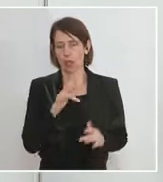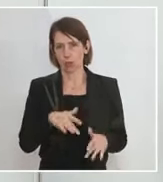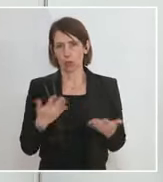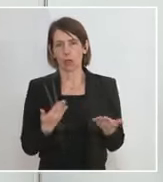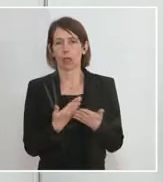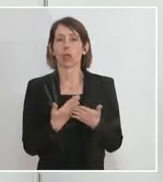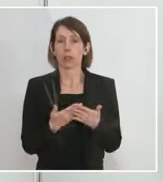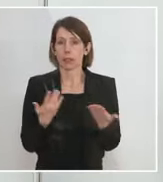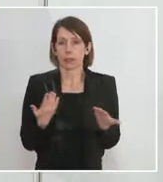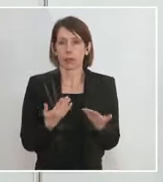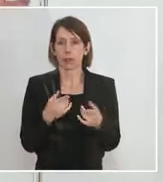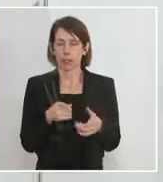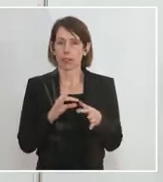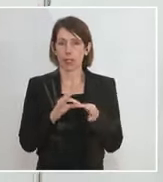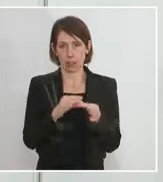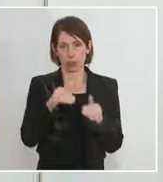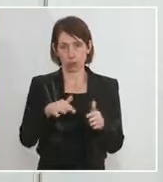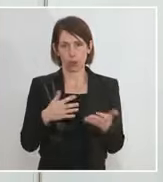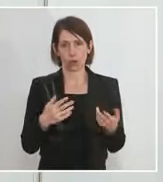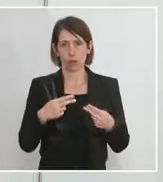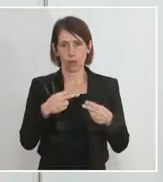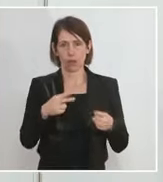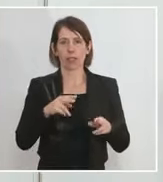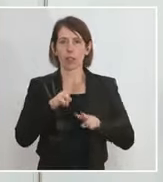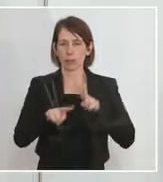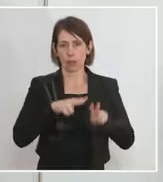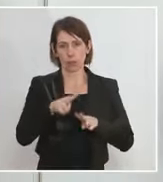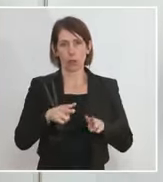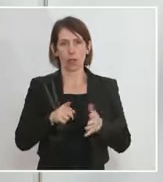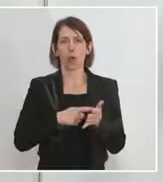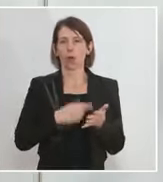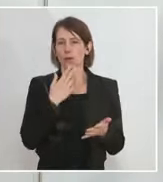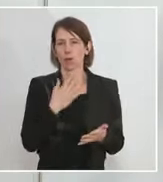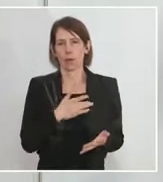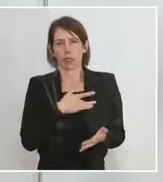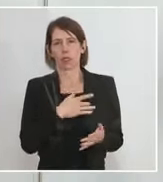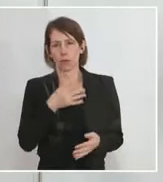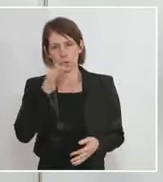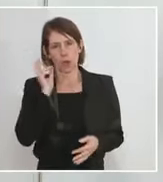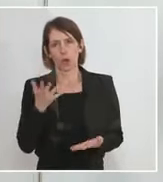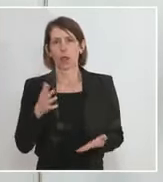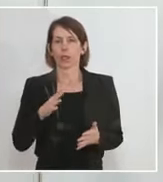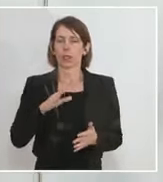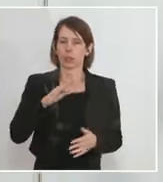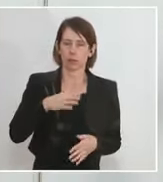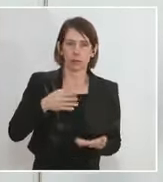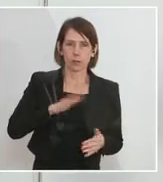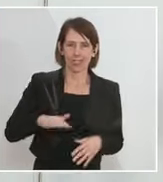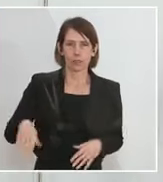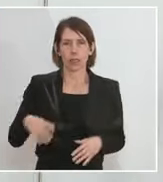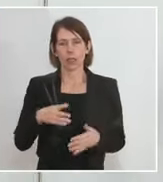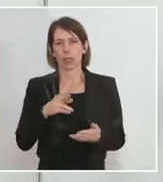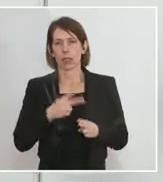angesetzt werden. Und das betrifft natürlich tatsächlich oft die Kinder, die Frauen, die Kranken und auch